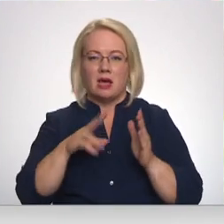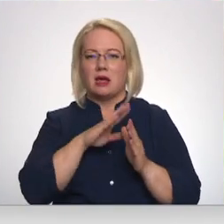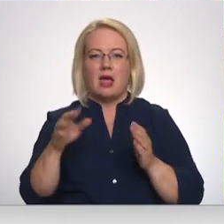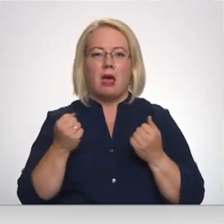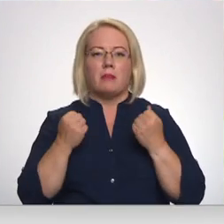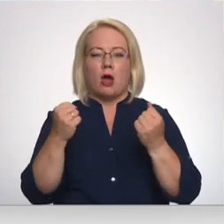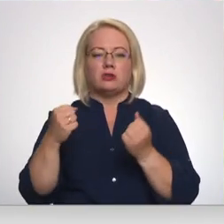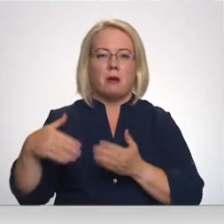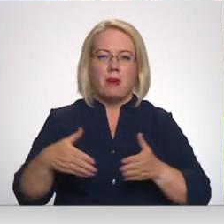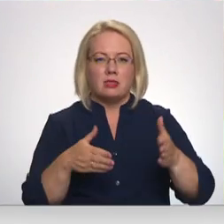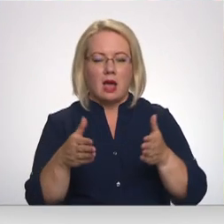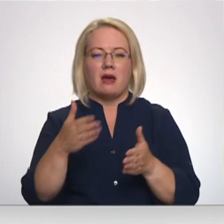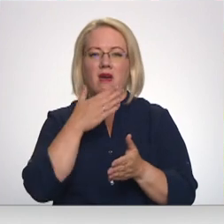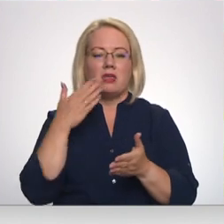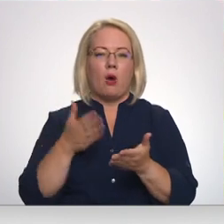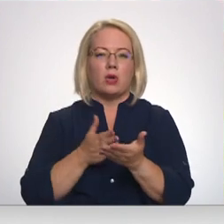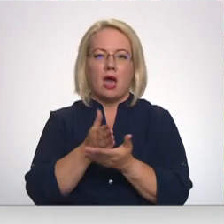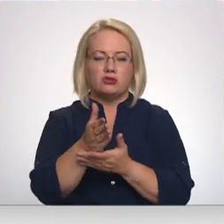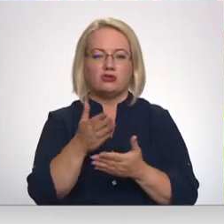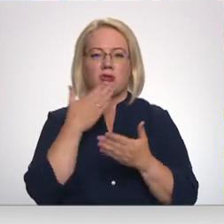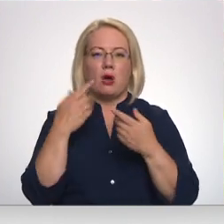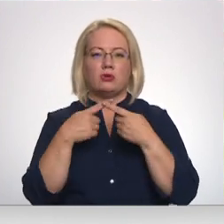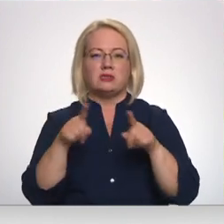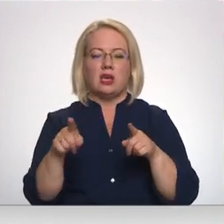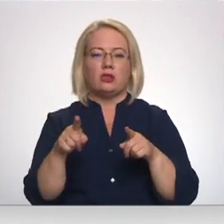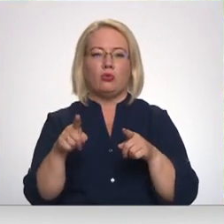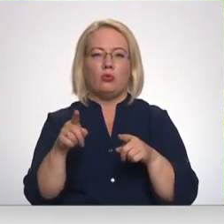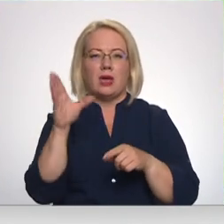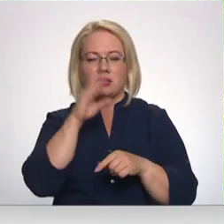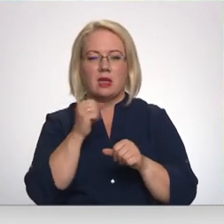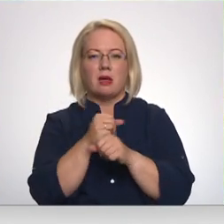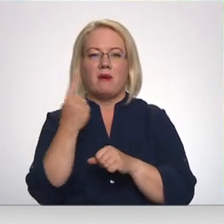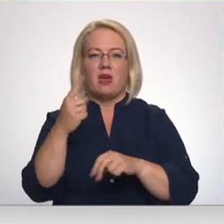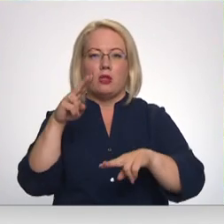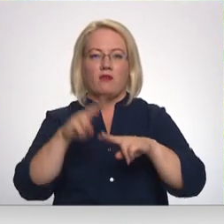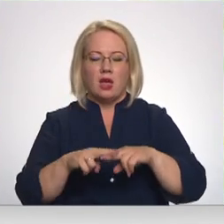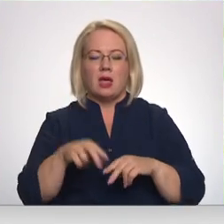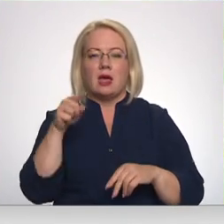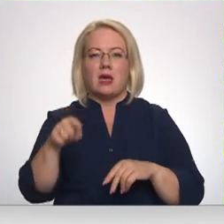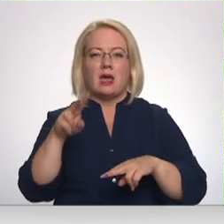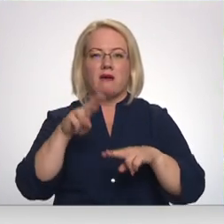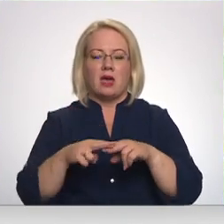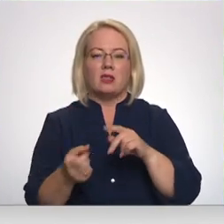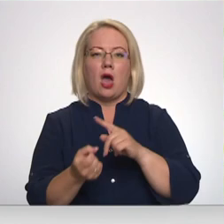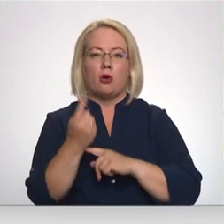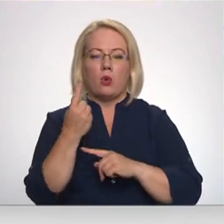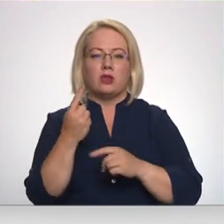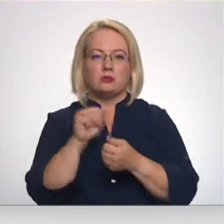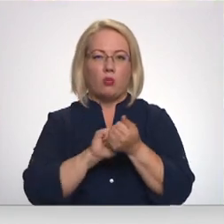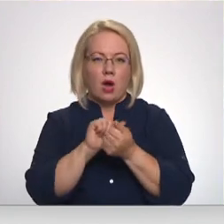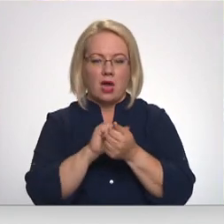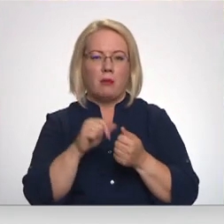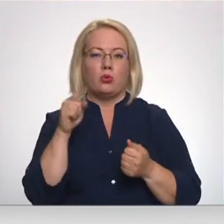arī, ja tur ir jāšķērso un nav citu iespēju, to daram pa vienu vietu. Ja tajā vietā rodās kādi bojājumi, vienkārši plānojam arī to